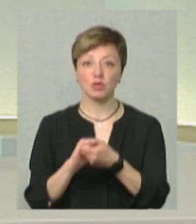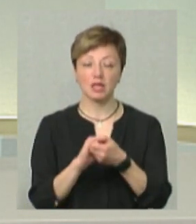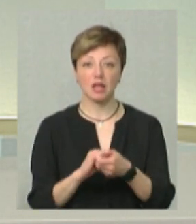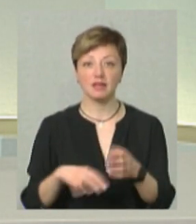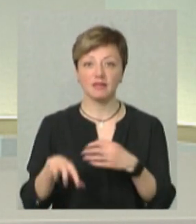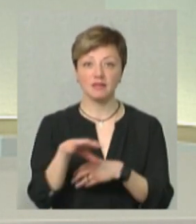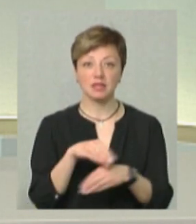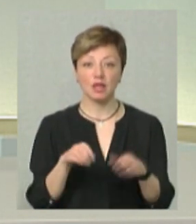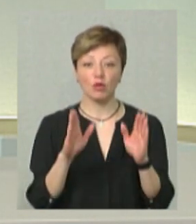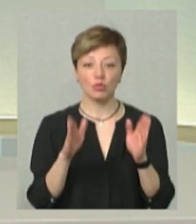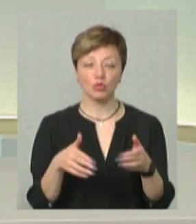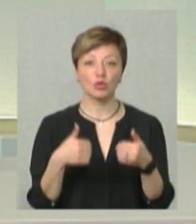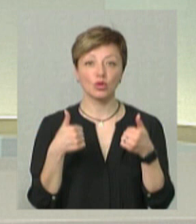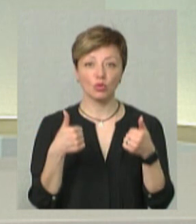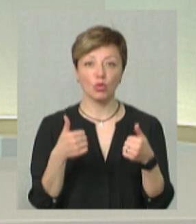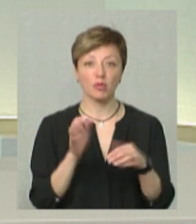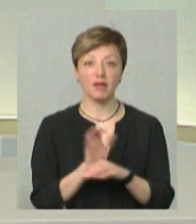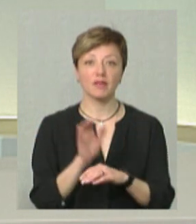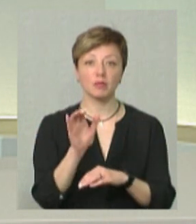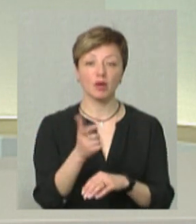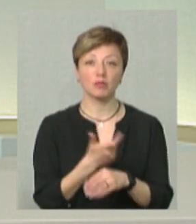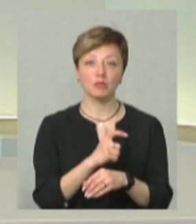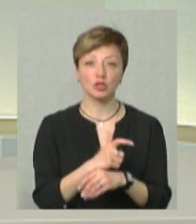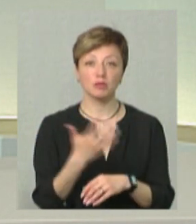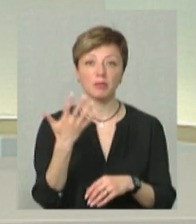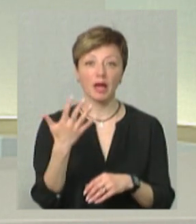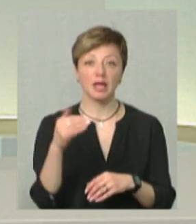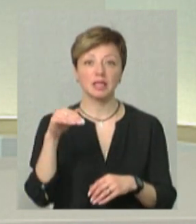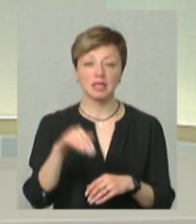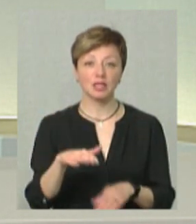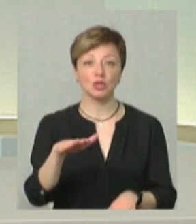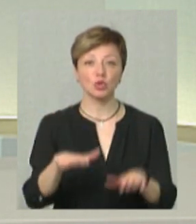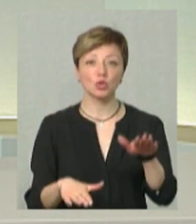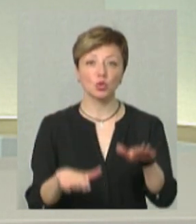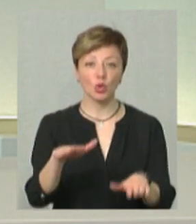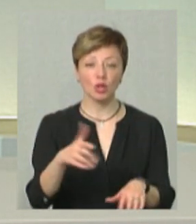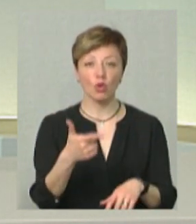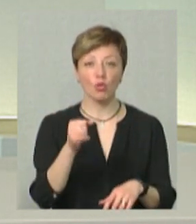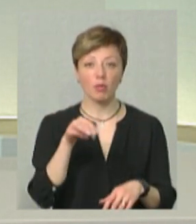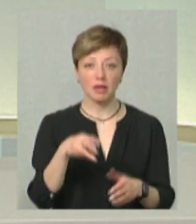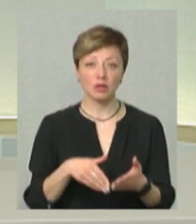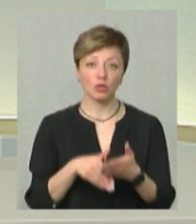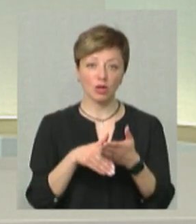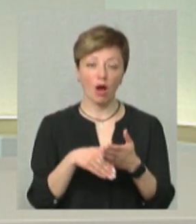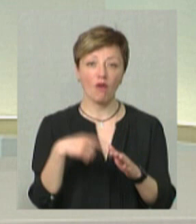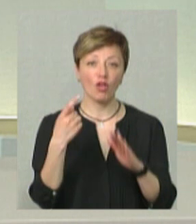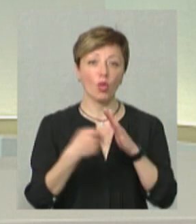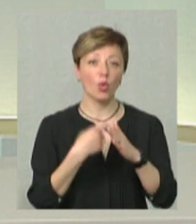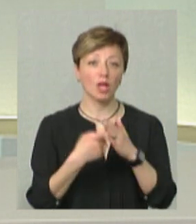добре, відправили на більше п'яти тисяч тонн гуманітарної допомоги у Донецькій області.